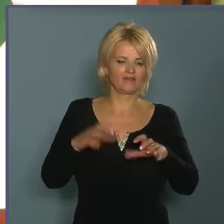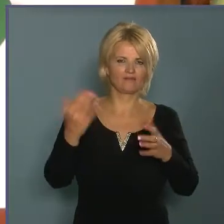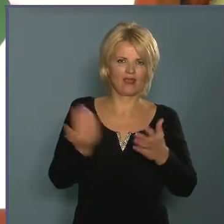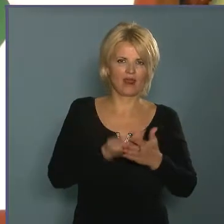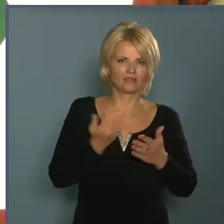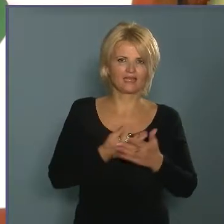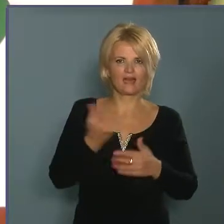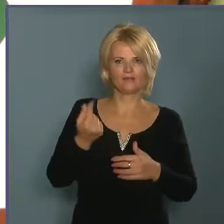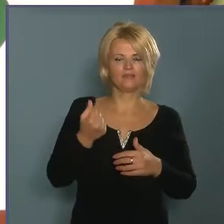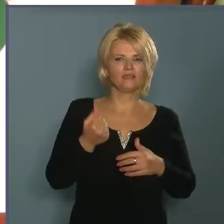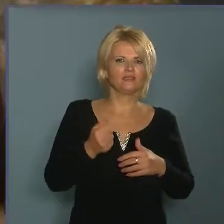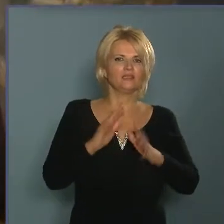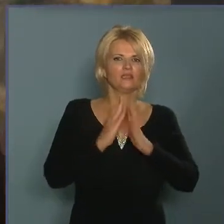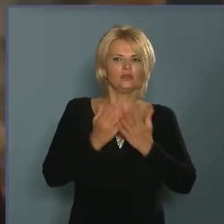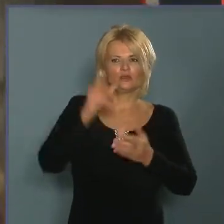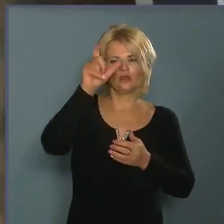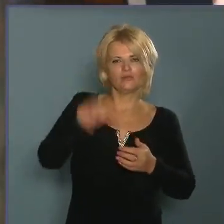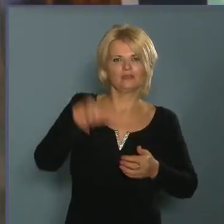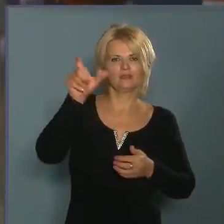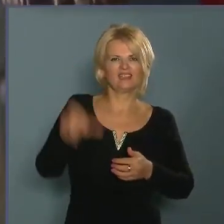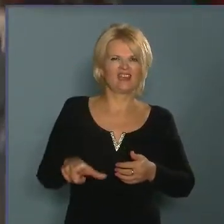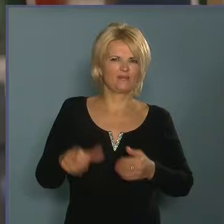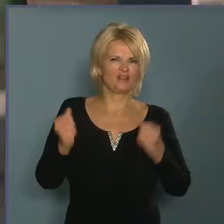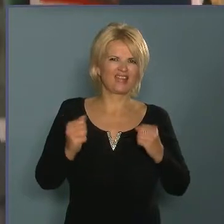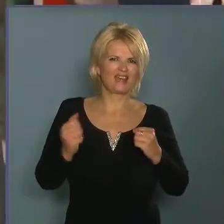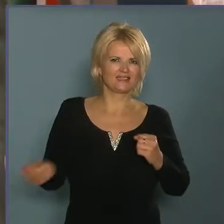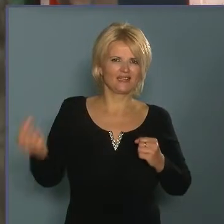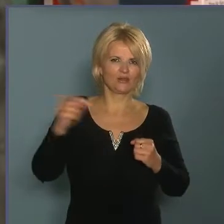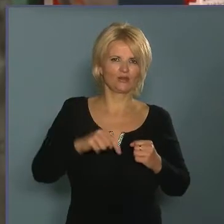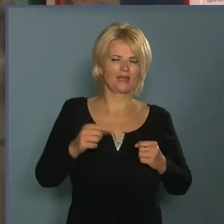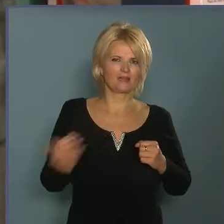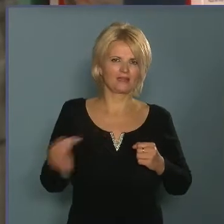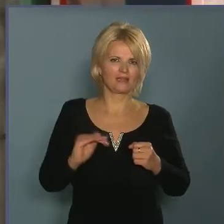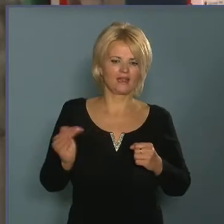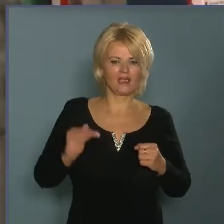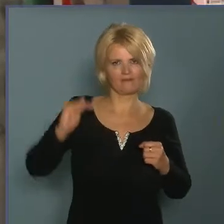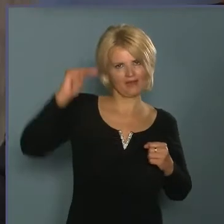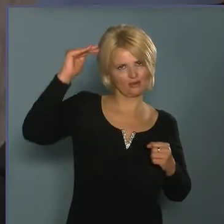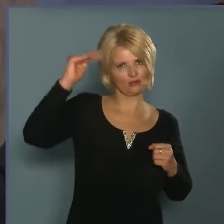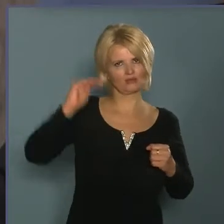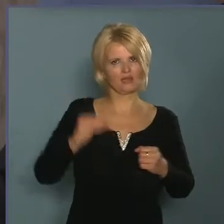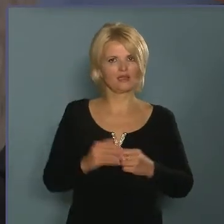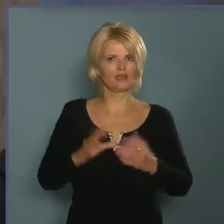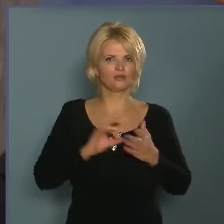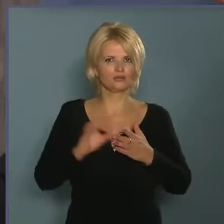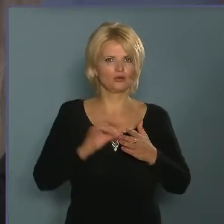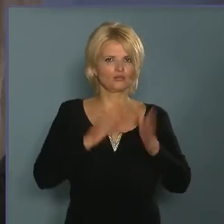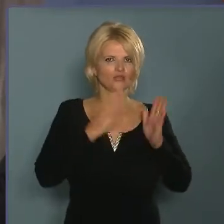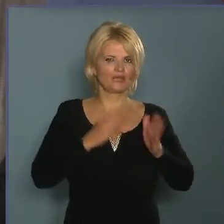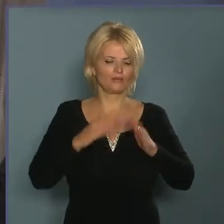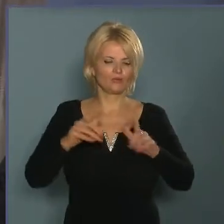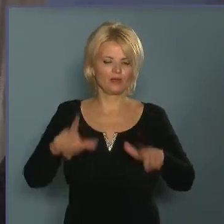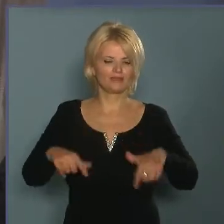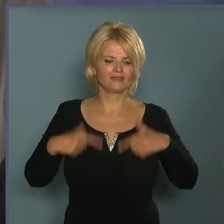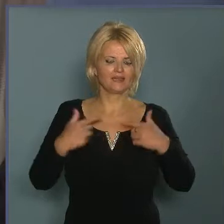ezt az összeget. A könyvtárban egyre nehezebben jönnek be a gyerekek, jönnek be a felnőttek. Nagyon gyors tempóban élünk. Ma előven egy 800